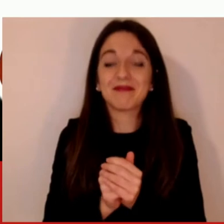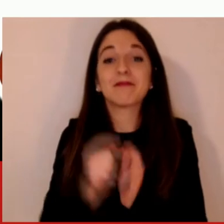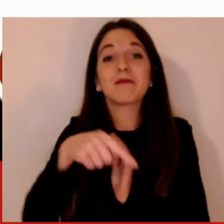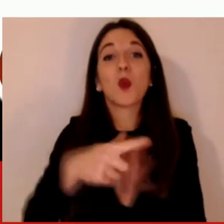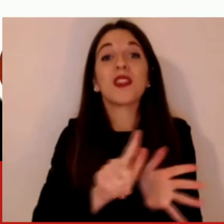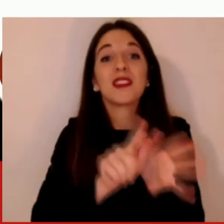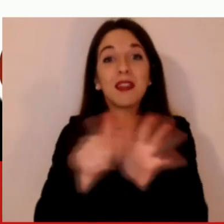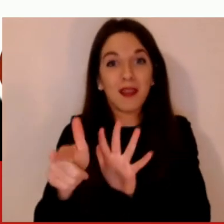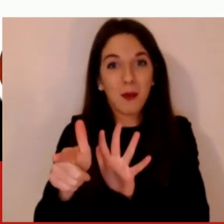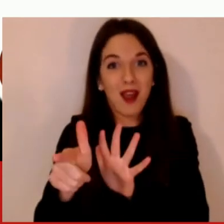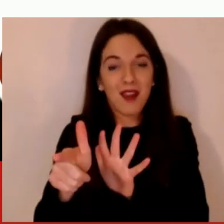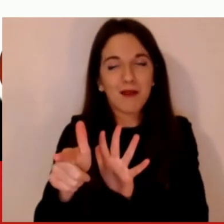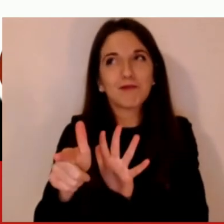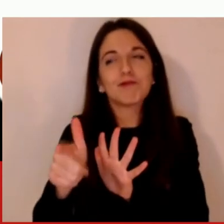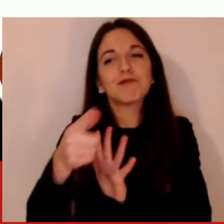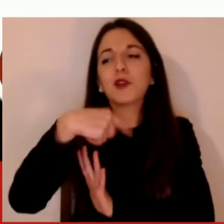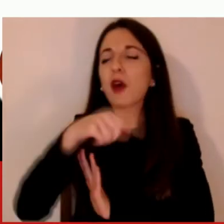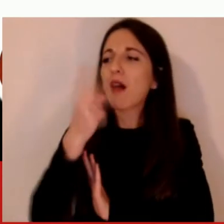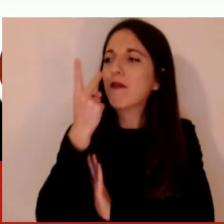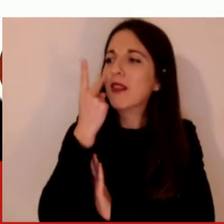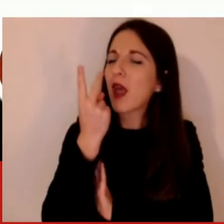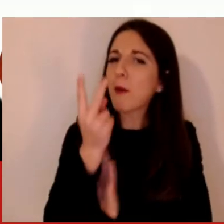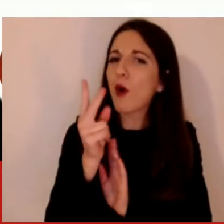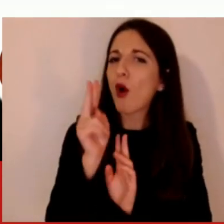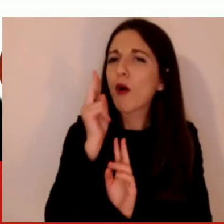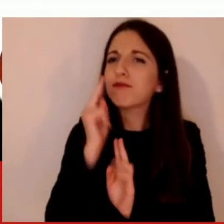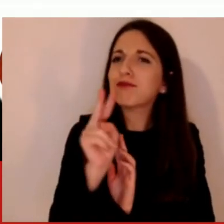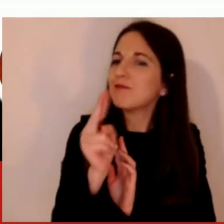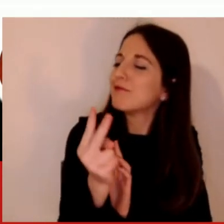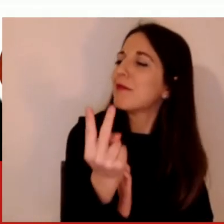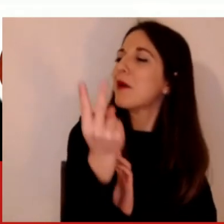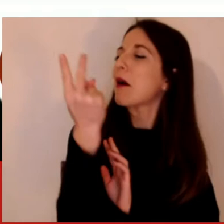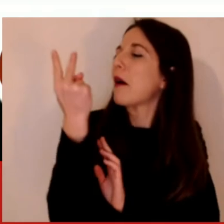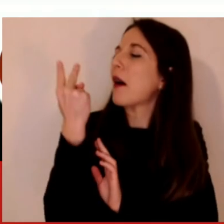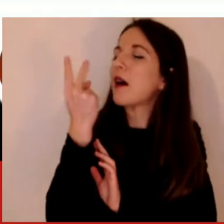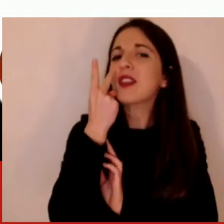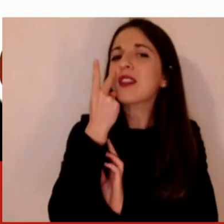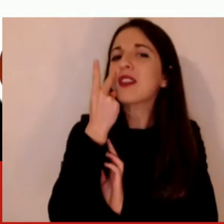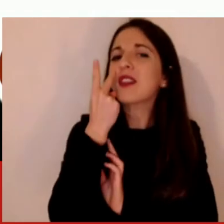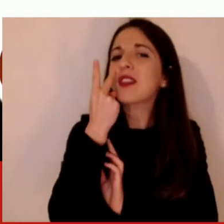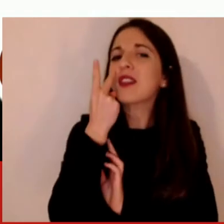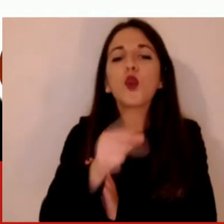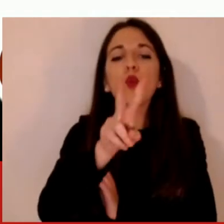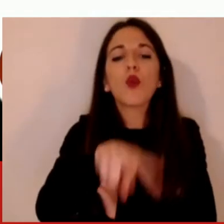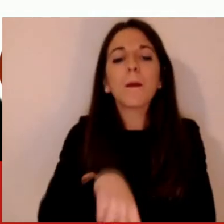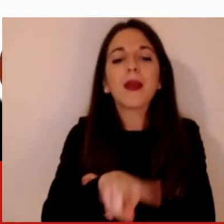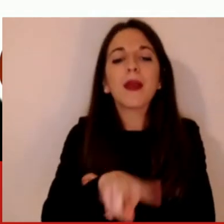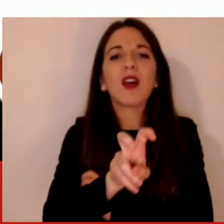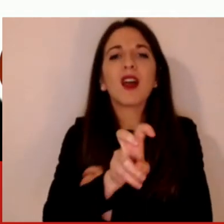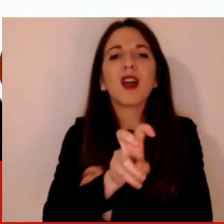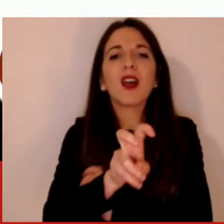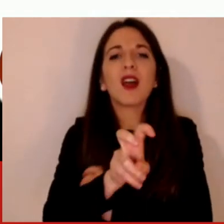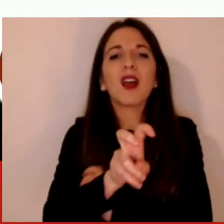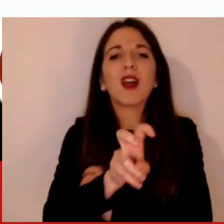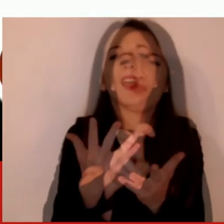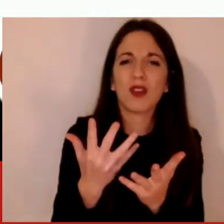a quello che è successo nel 2020, cercheremo di trarre il meglio da questa esperienza, delle